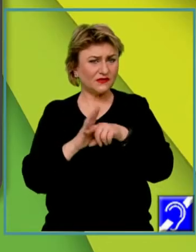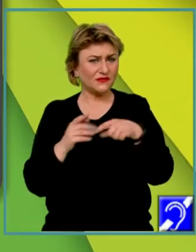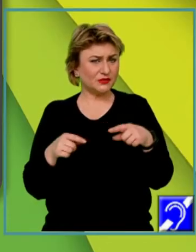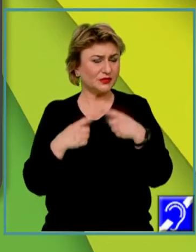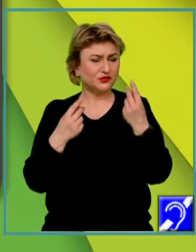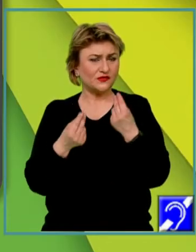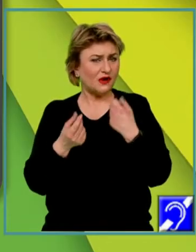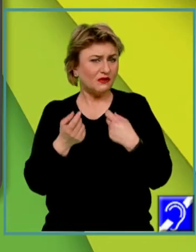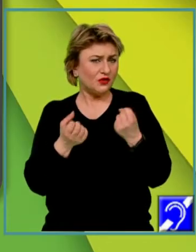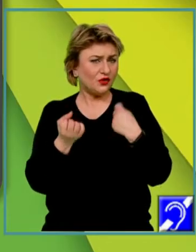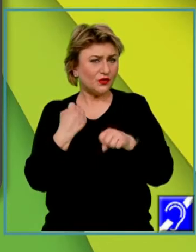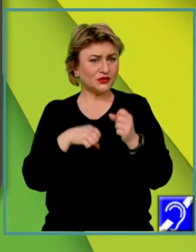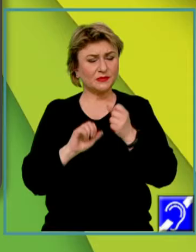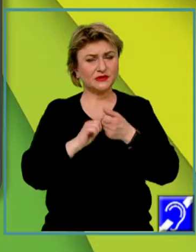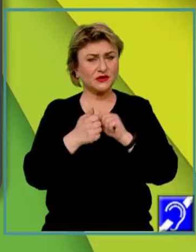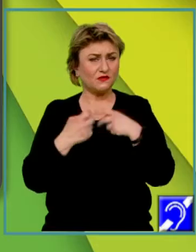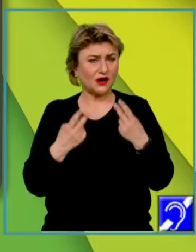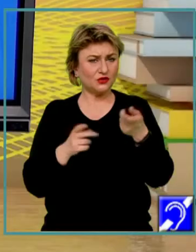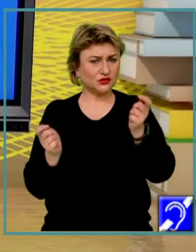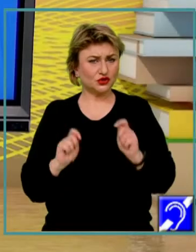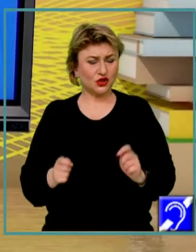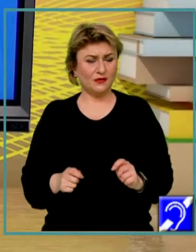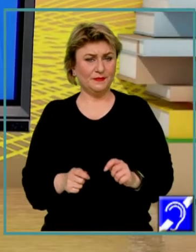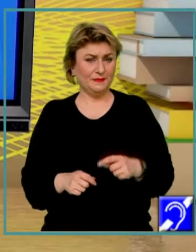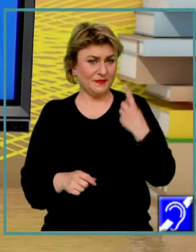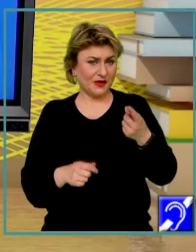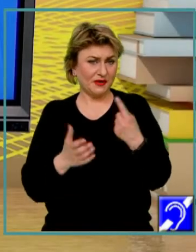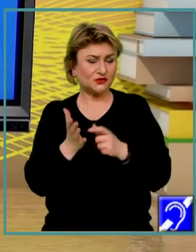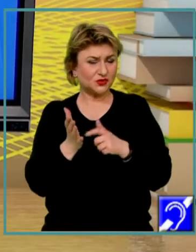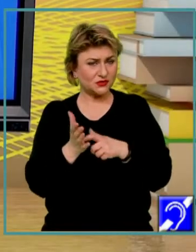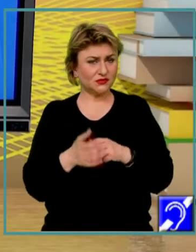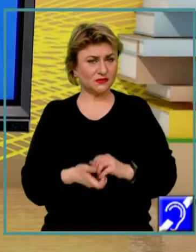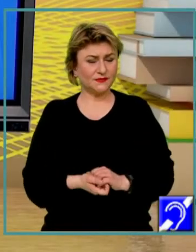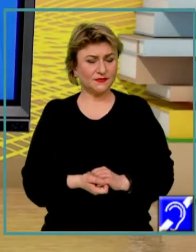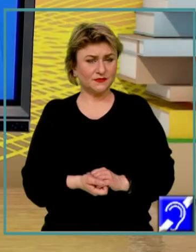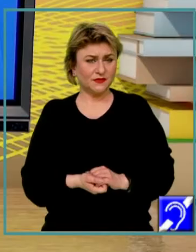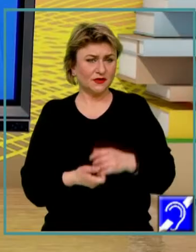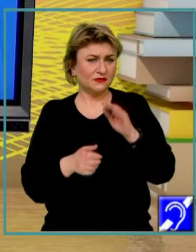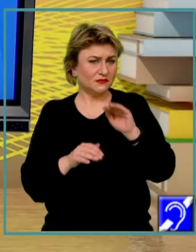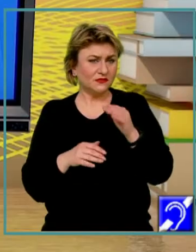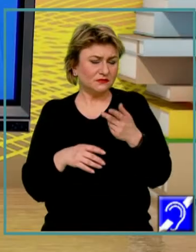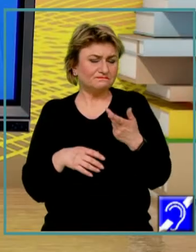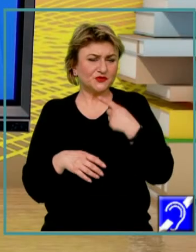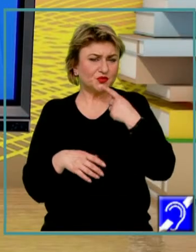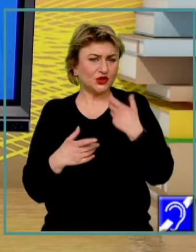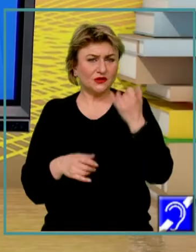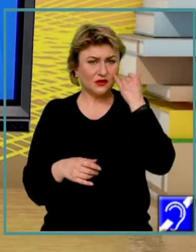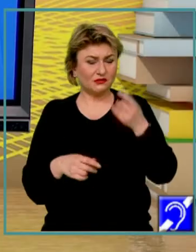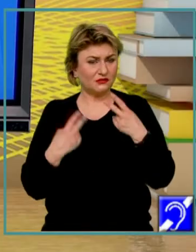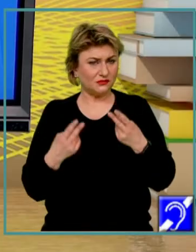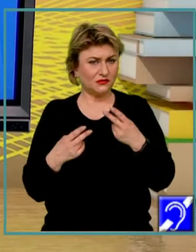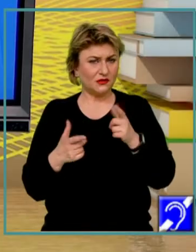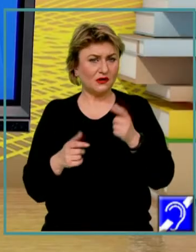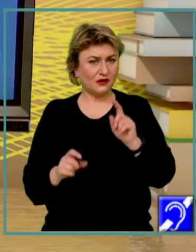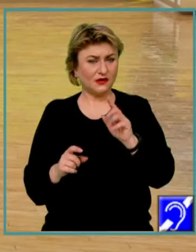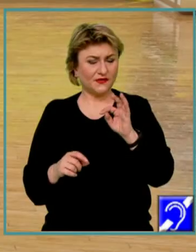comportament și regulile sau valorile sociale. Primele cerințe fac referire la ideea principală a